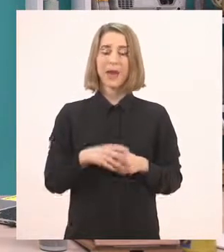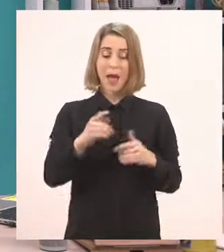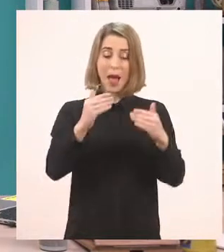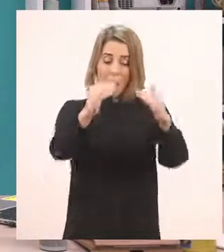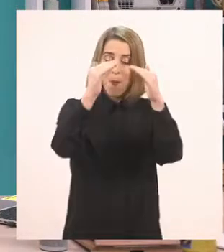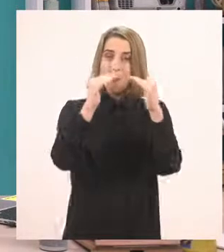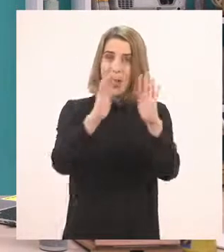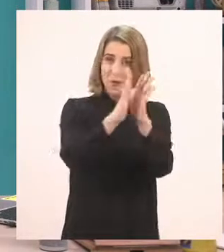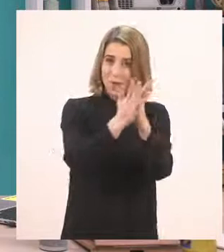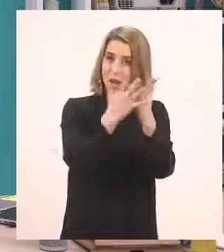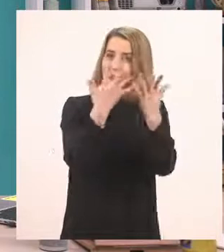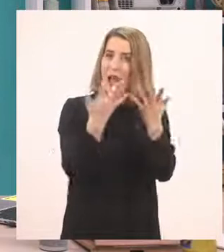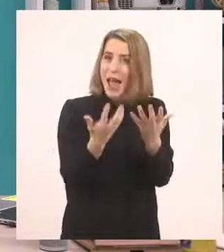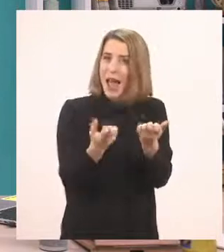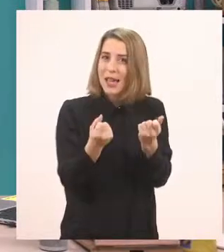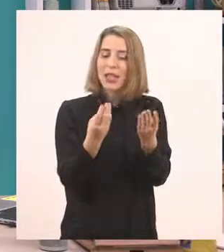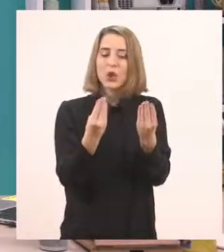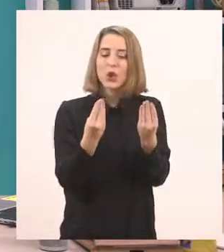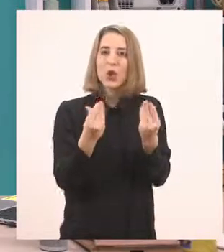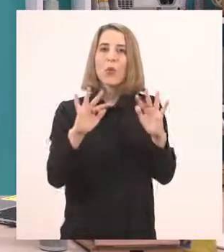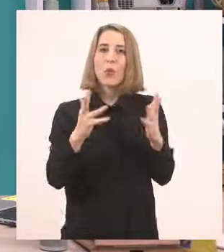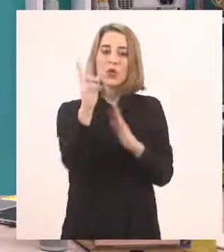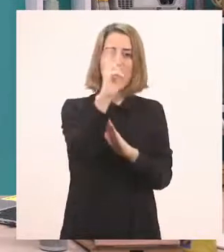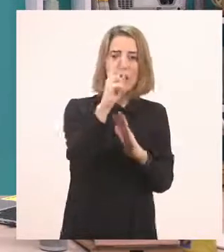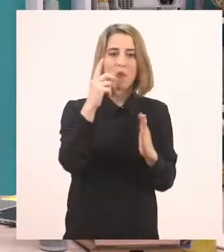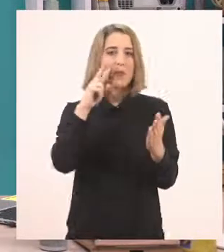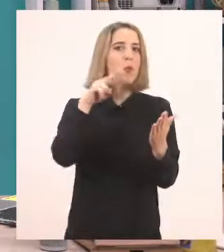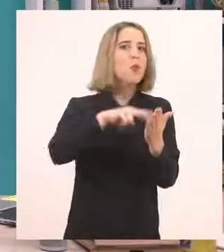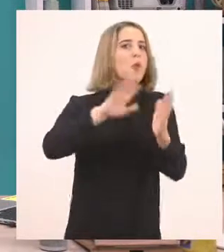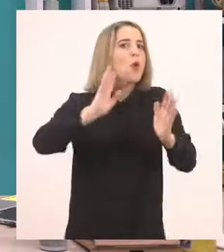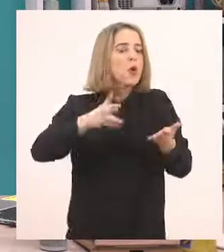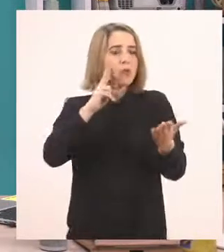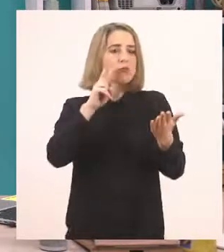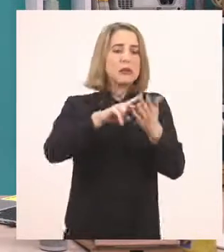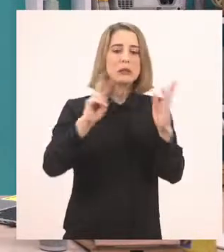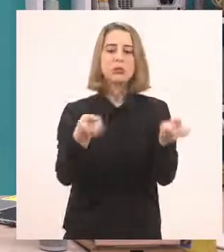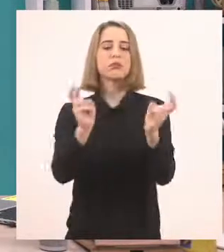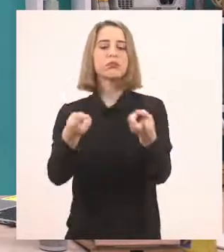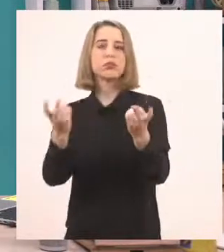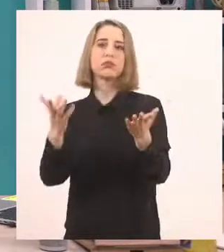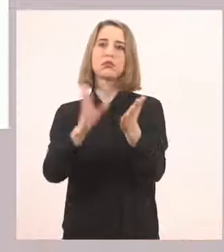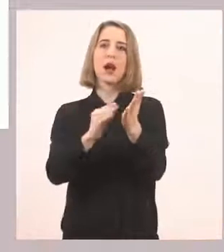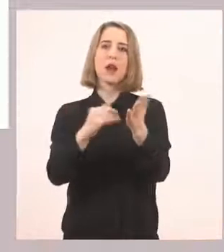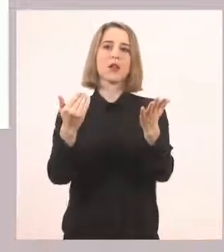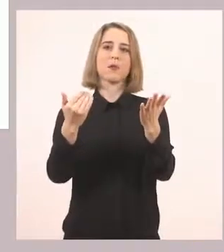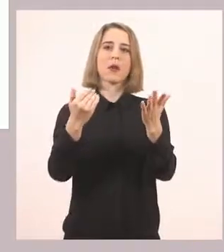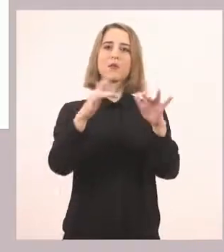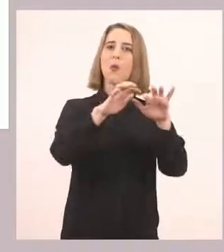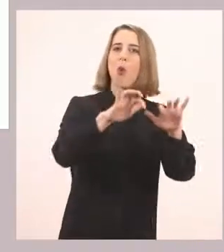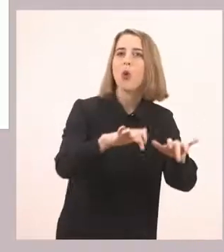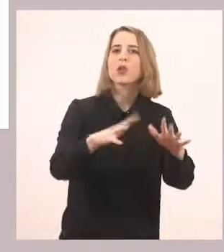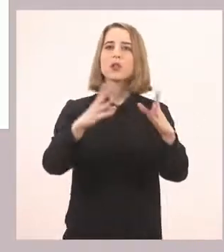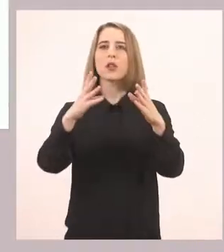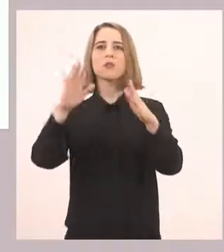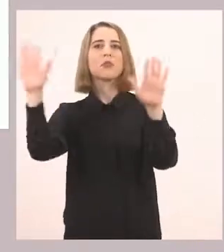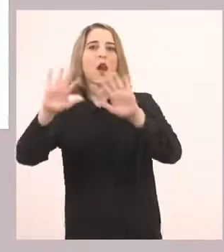Έχει πώς μπορούμε να συναντήσουμε γραμμένο το ρ. Πώς μπορούμε να το συναντήσουμε σε διάφορα έντυπα, στον υπολογιστή,